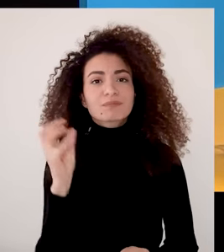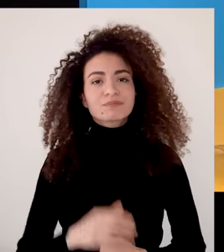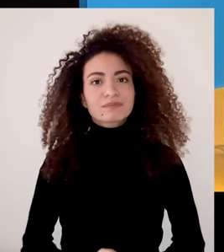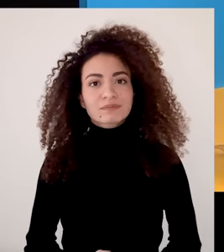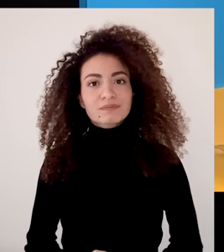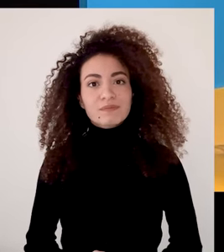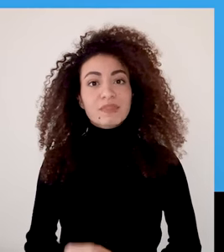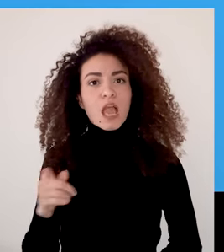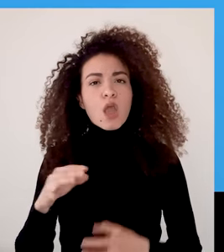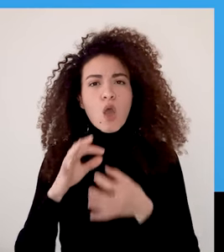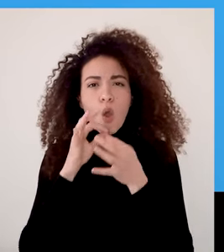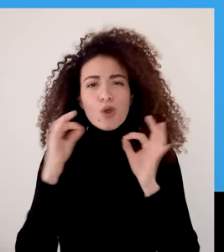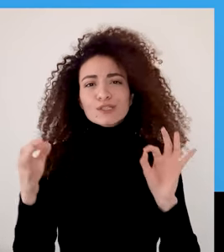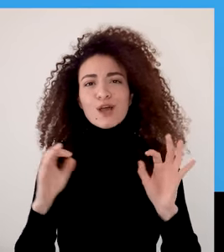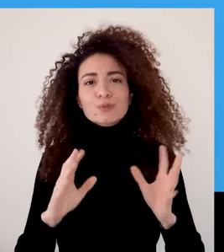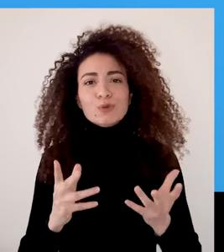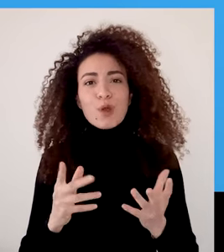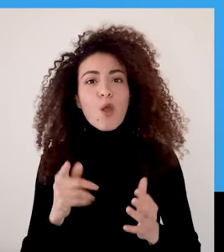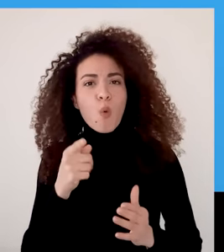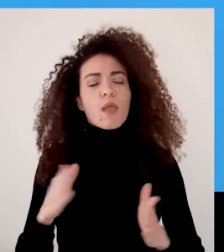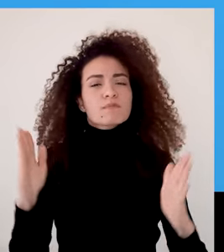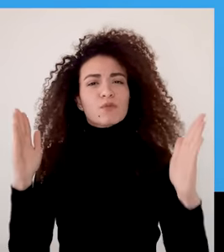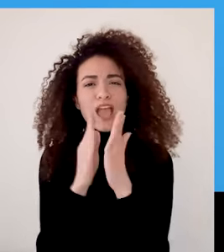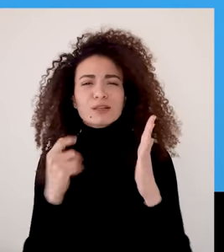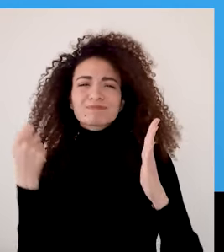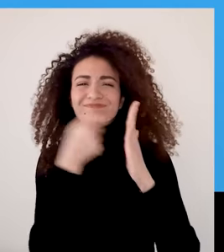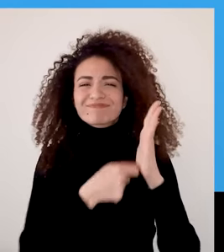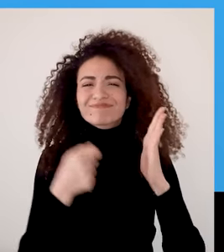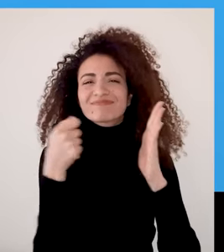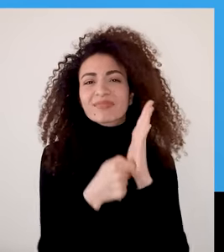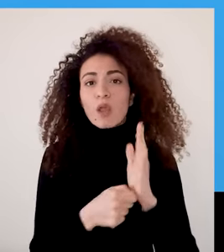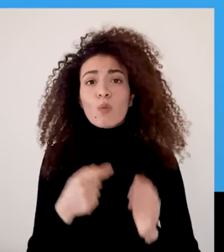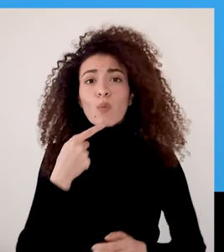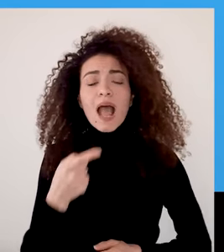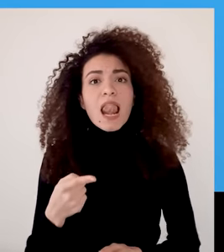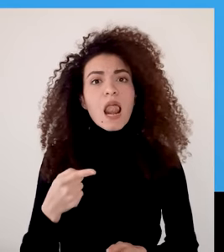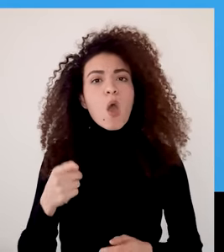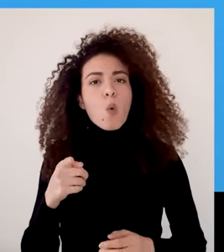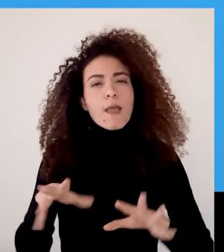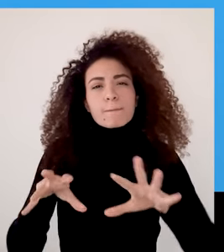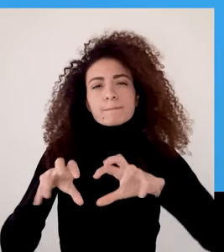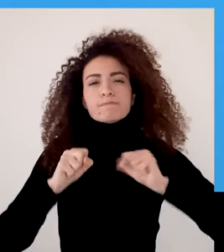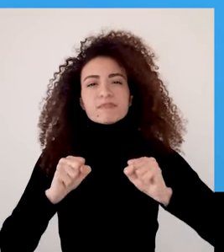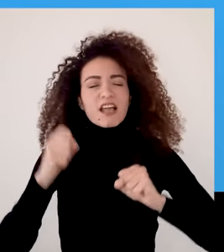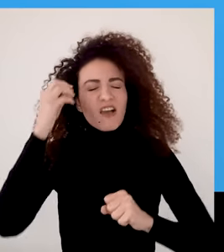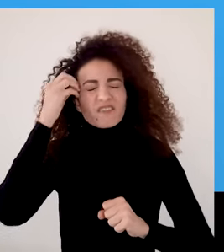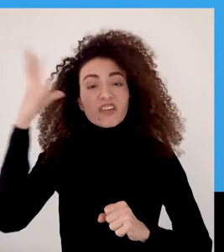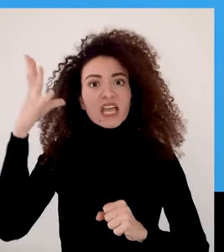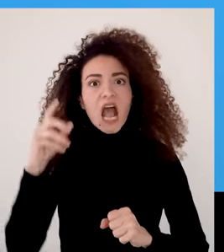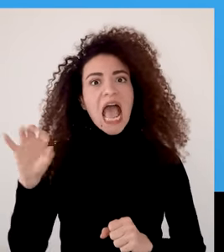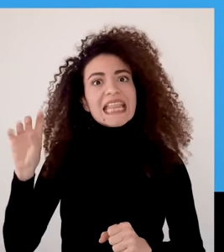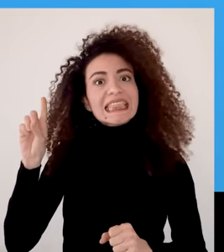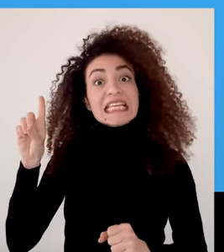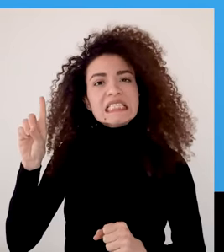يتجلل معنى الكامل لما قولت مبدع ديزني عند استعراض التحديات اللي واجحها وكيف بقى متمسك